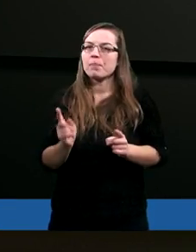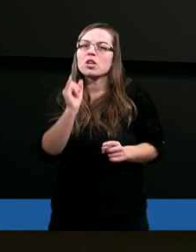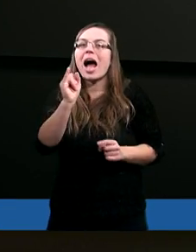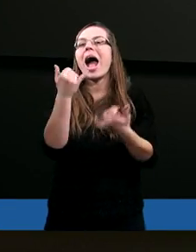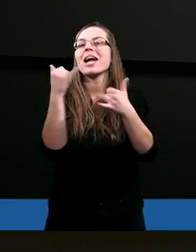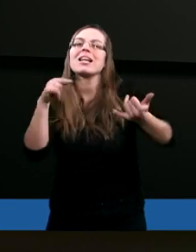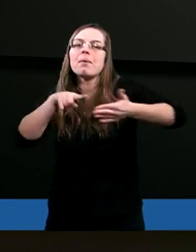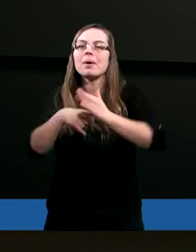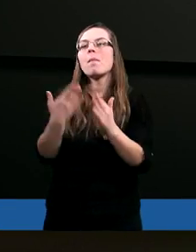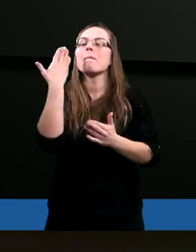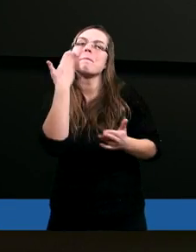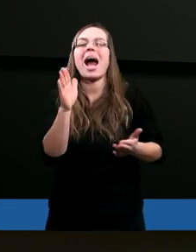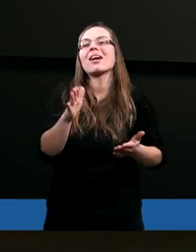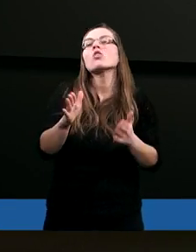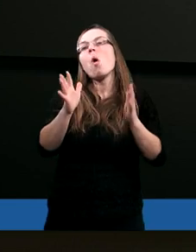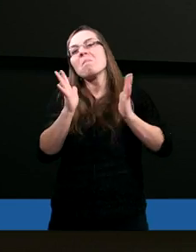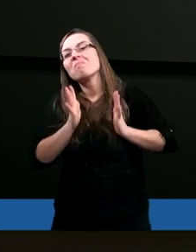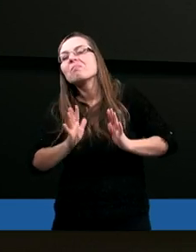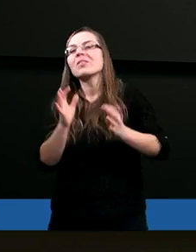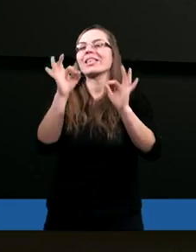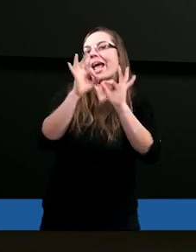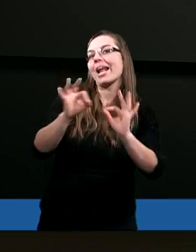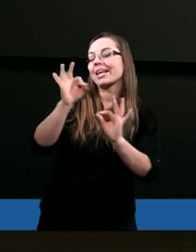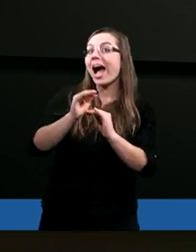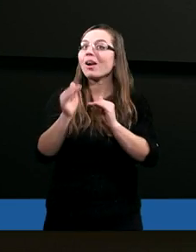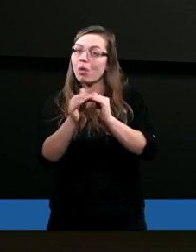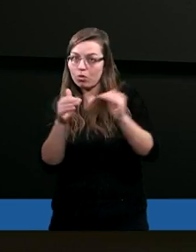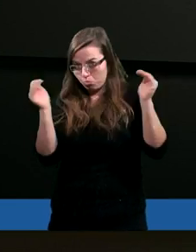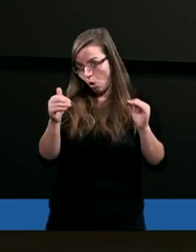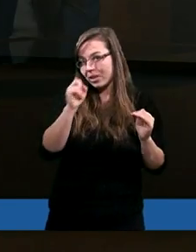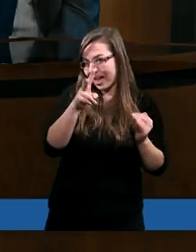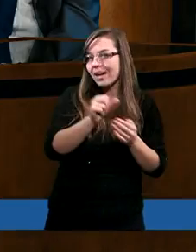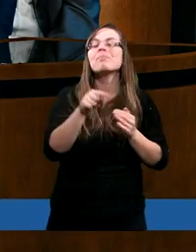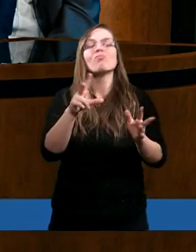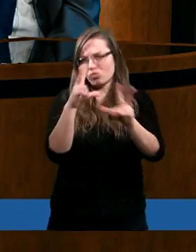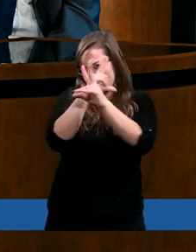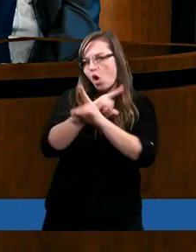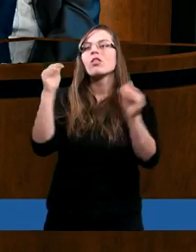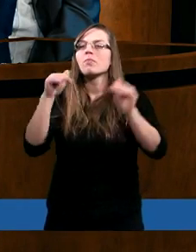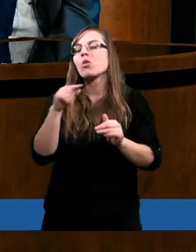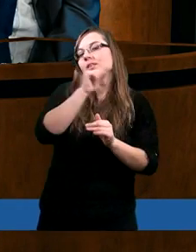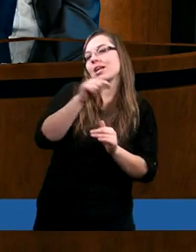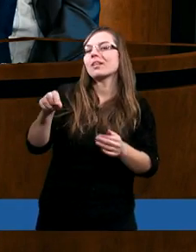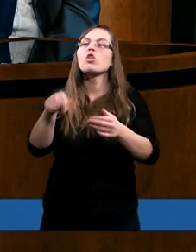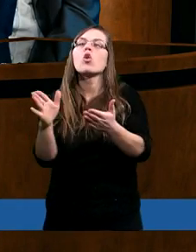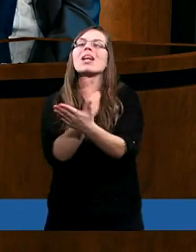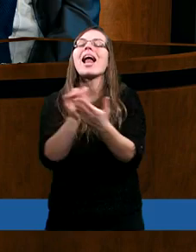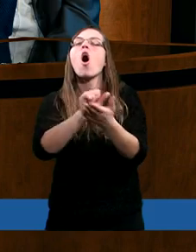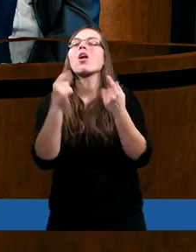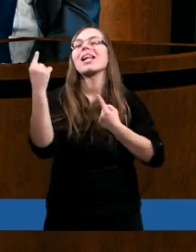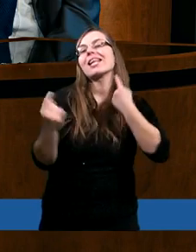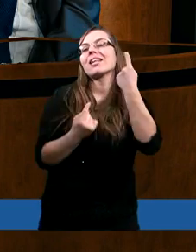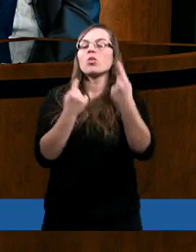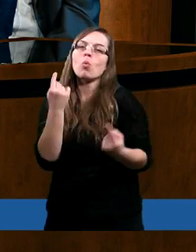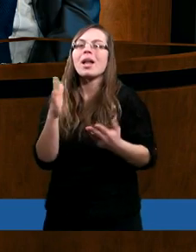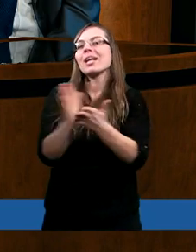innym razem bardzo subtelnie i delikatnie? No oczywiście może. To zależy od sytuacji,